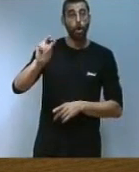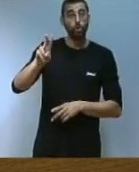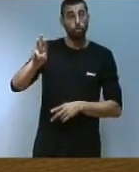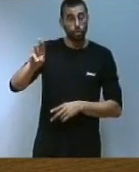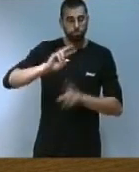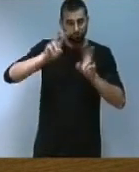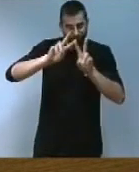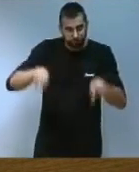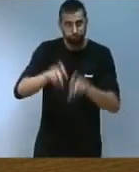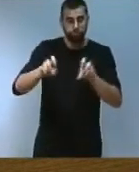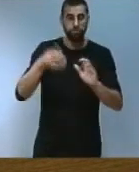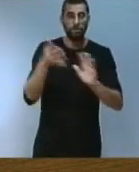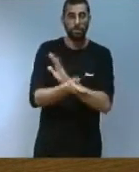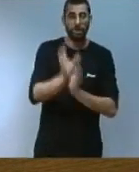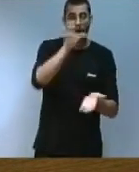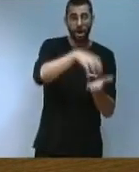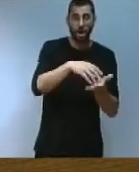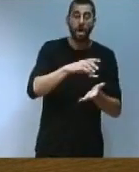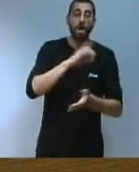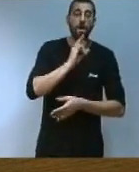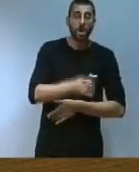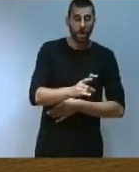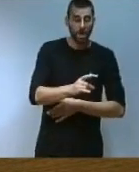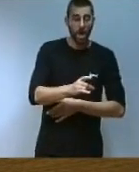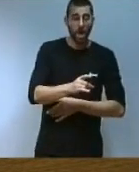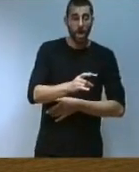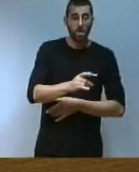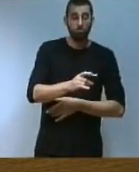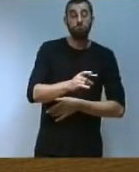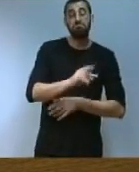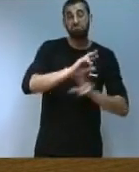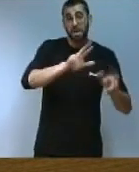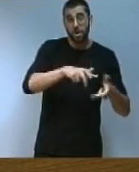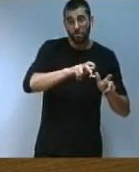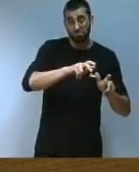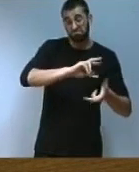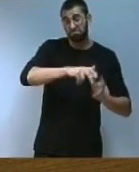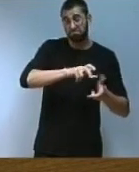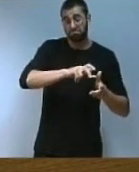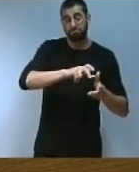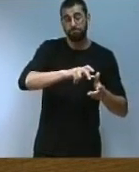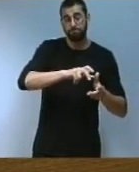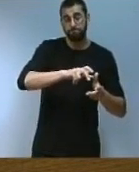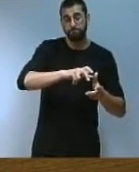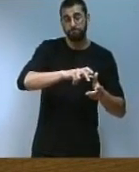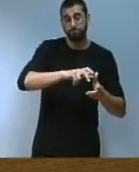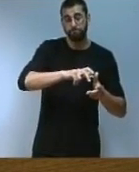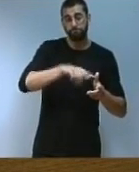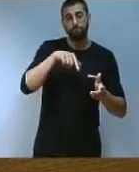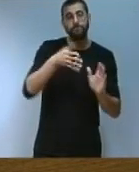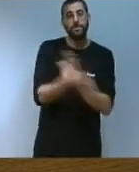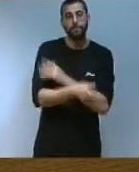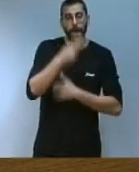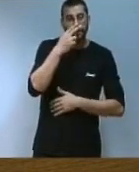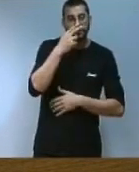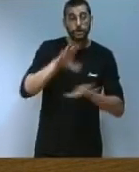'eximeixen a les instal·lacions d'energies renovables en sol no urbanitzable comú de tràmit de la declaració d'interès comunitari